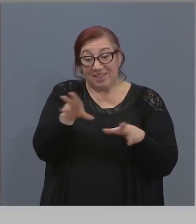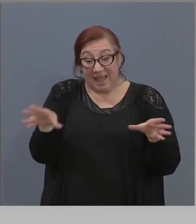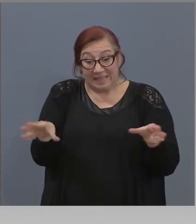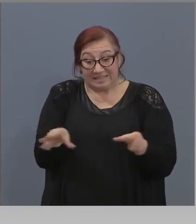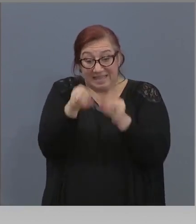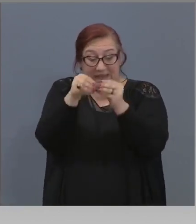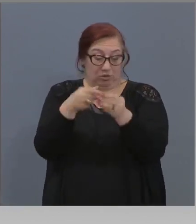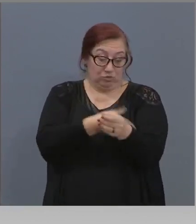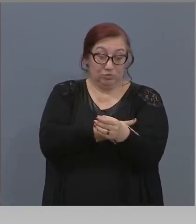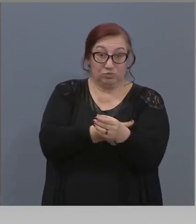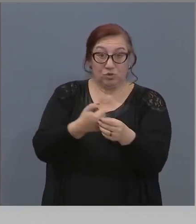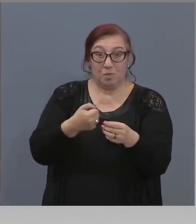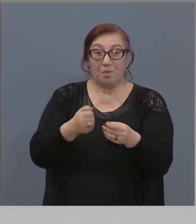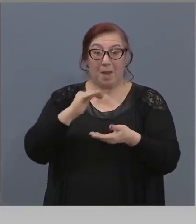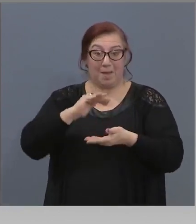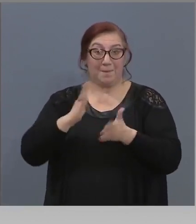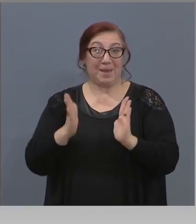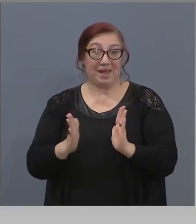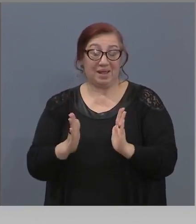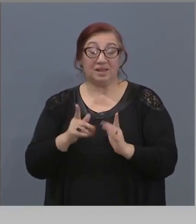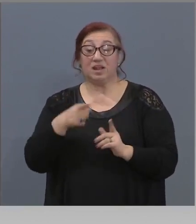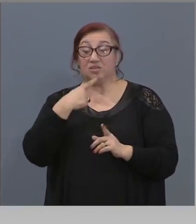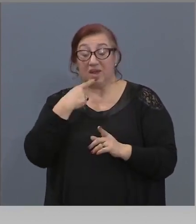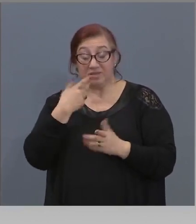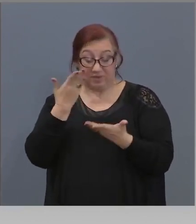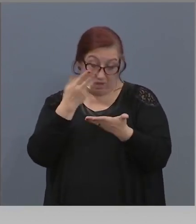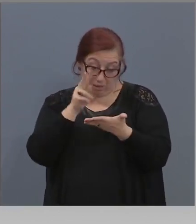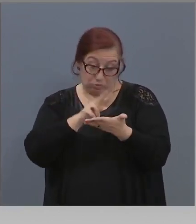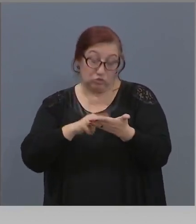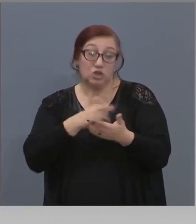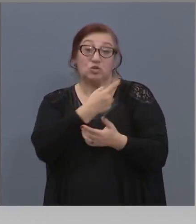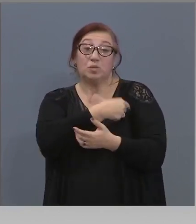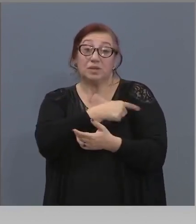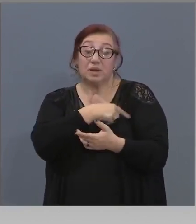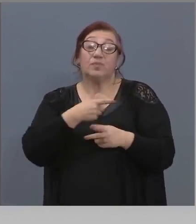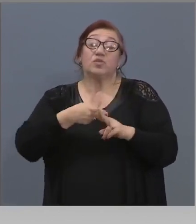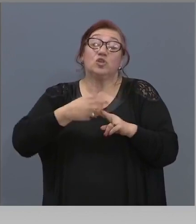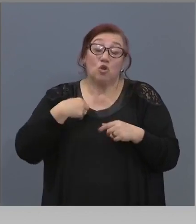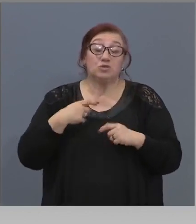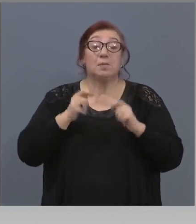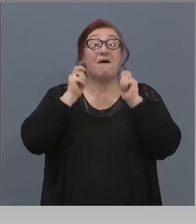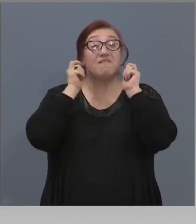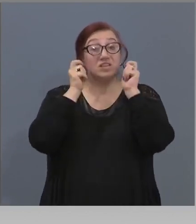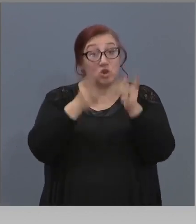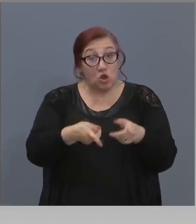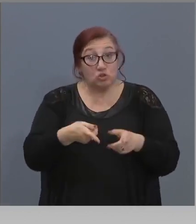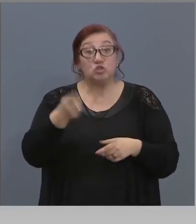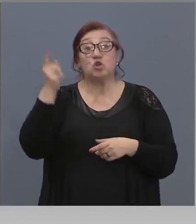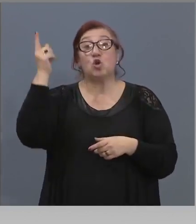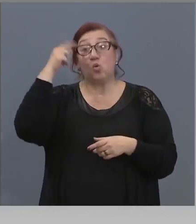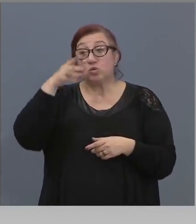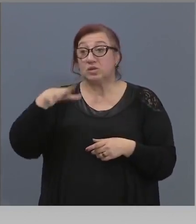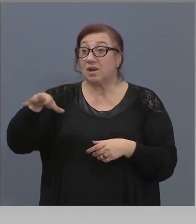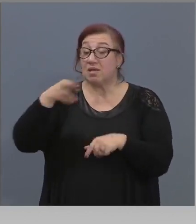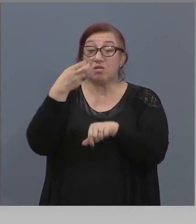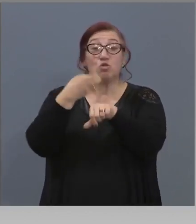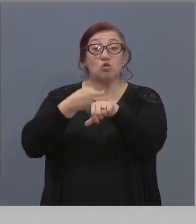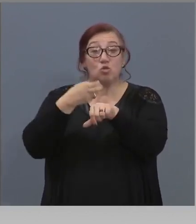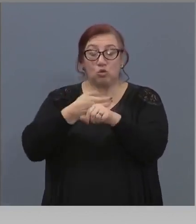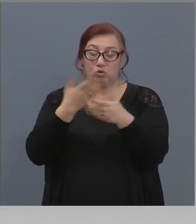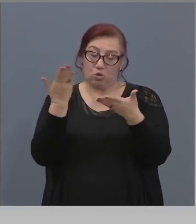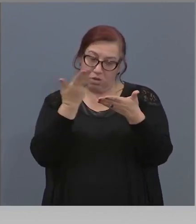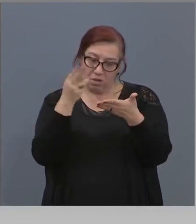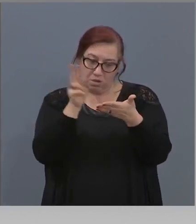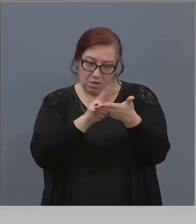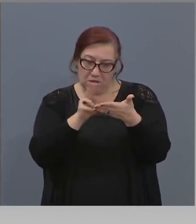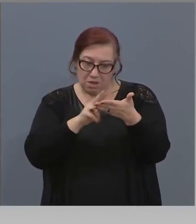Това казват и в заключенията. Четал ги, но съм възложил утре надлежно да ги прочета, докторите да коментират,